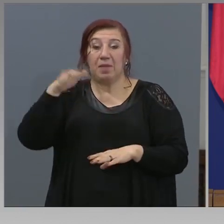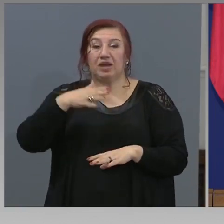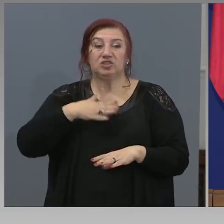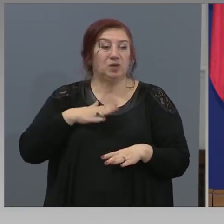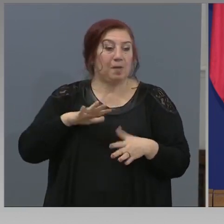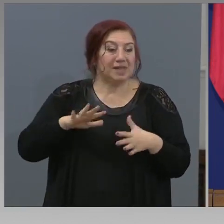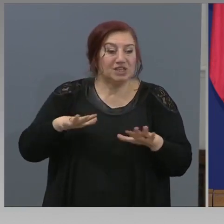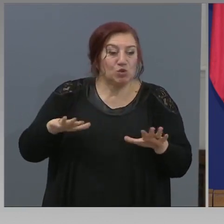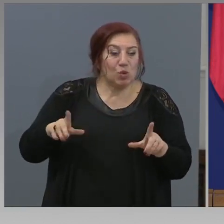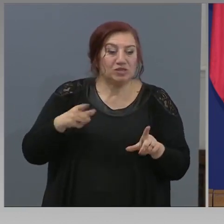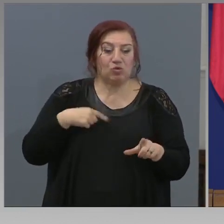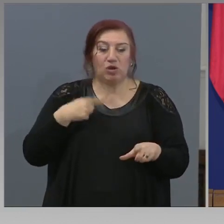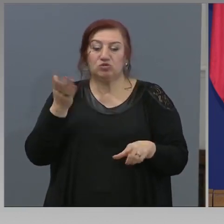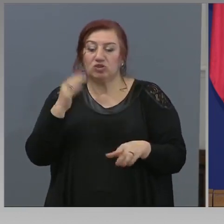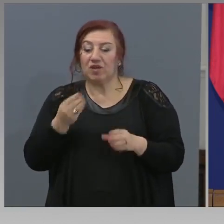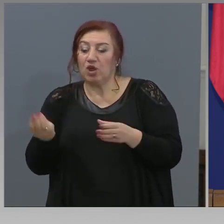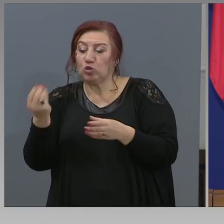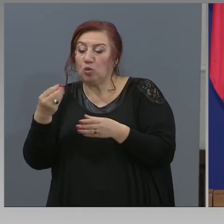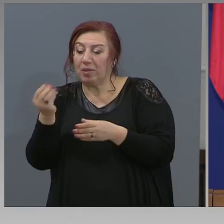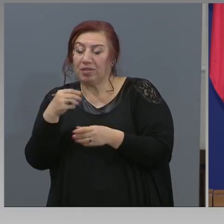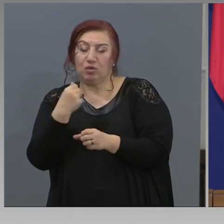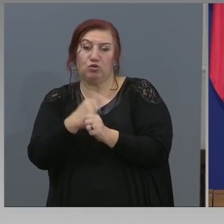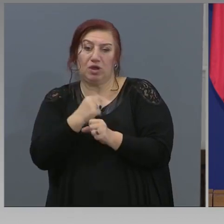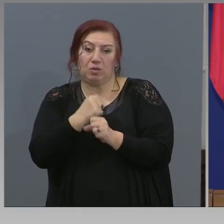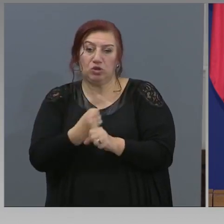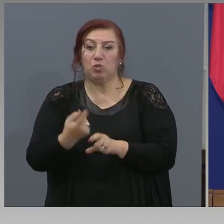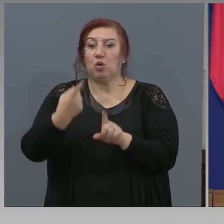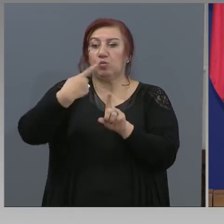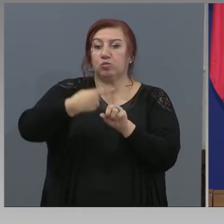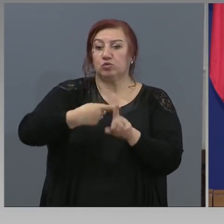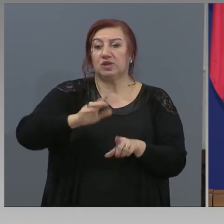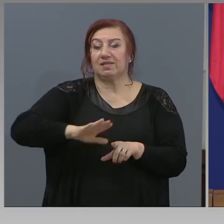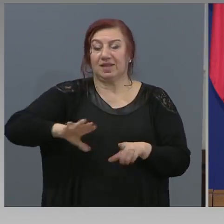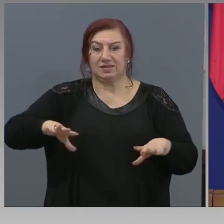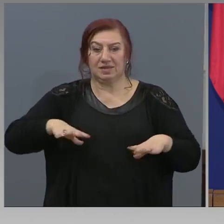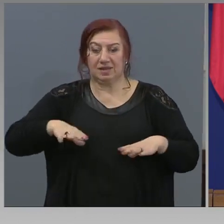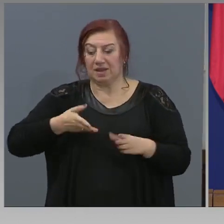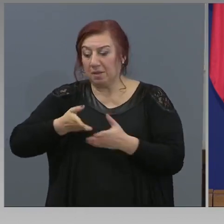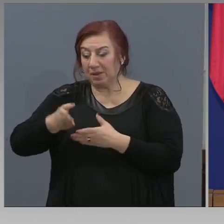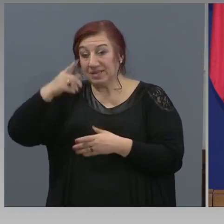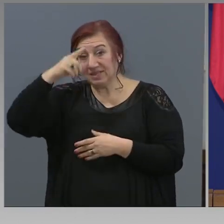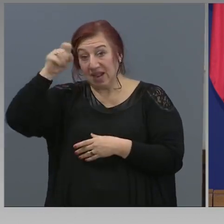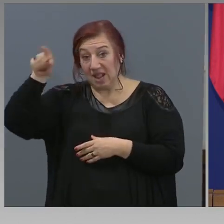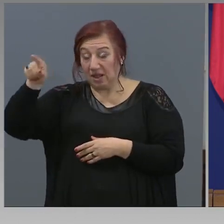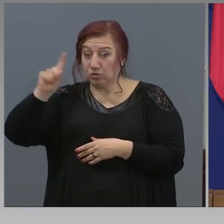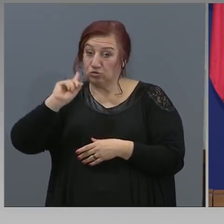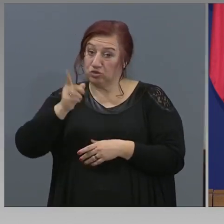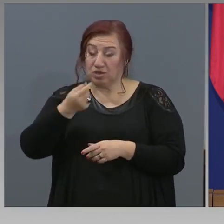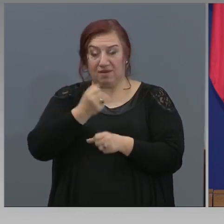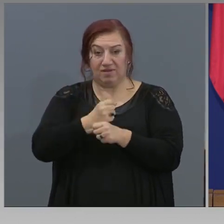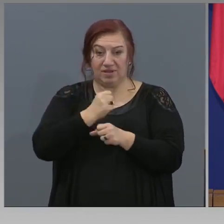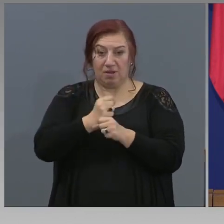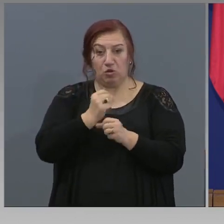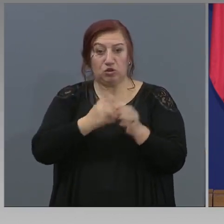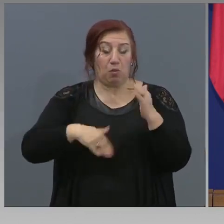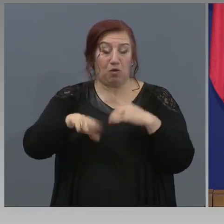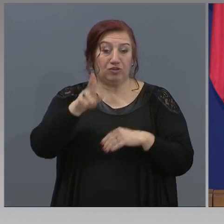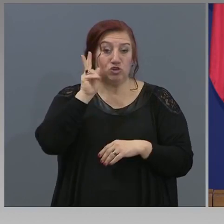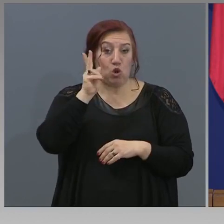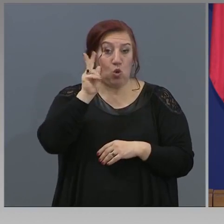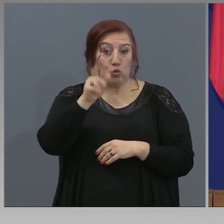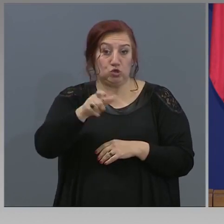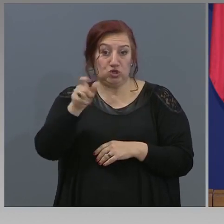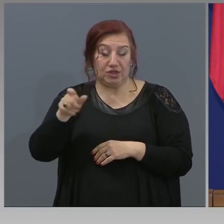работим повече, да отработваме. И детските градини в това число през лятото може би ще трябва да работят повече учители.